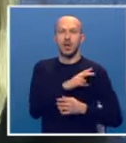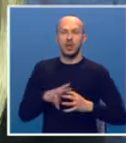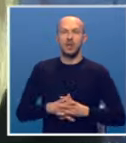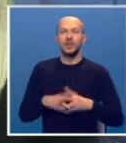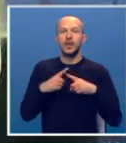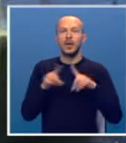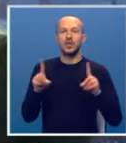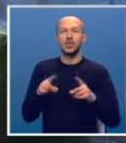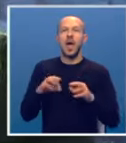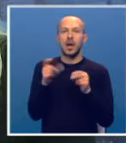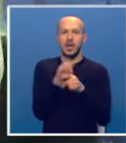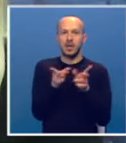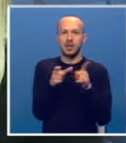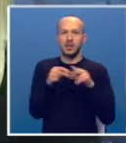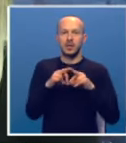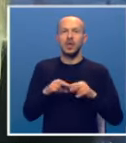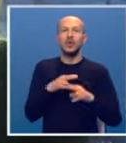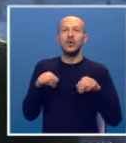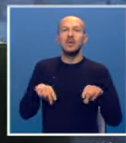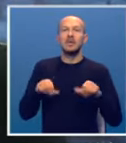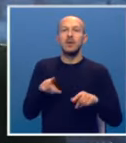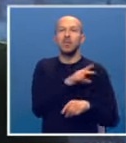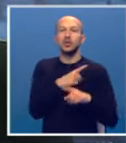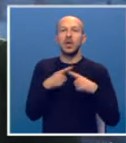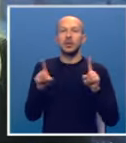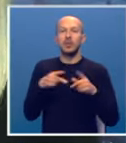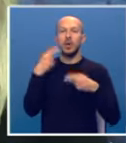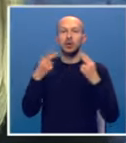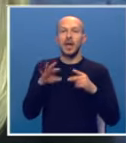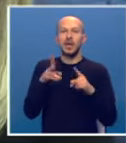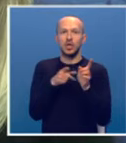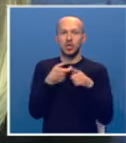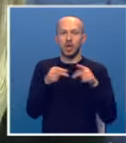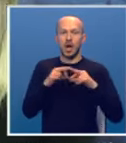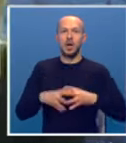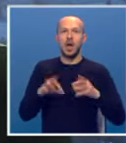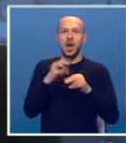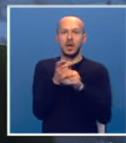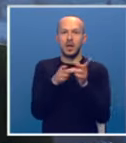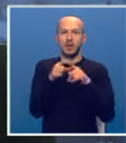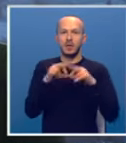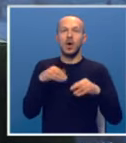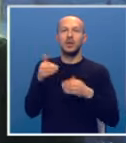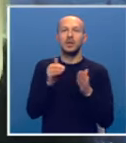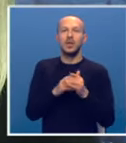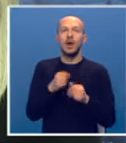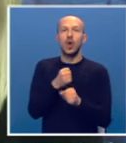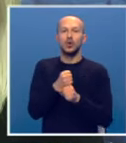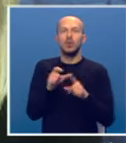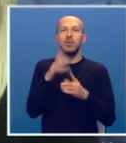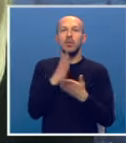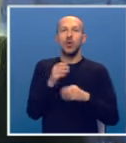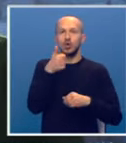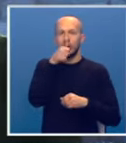različite agende, očito da u ovoj zemlji postoje različite političko-etničke, da tako kažem, agende, onda treba da se uzdržimo od